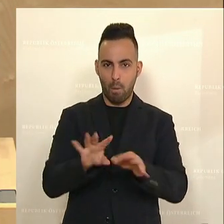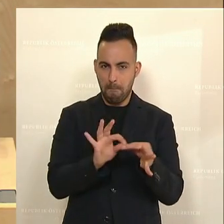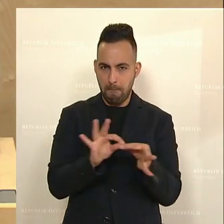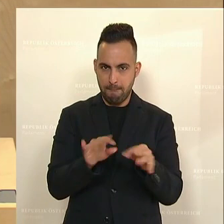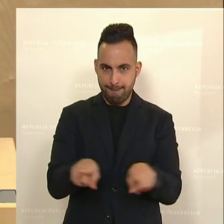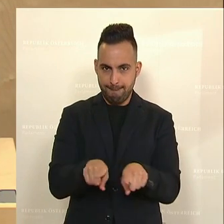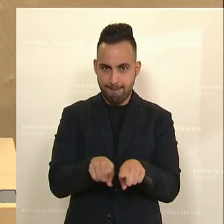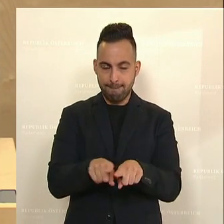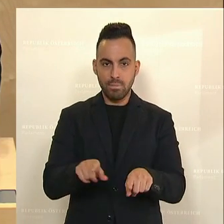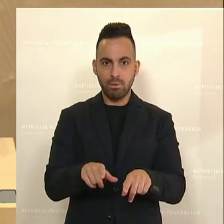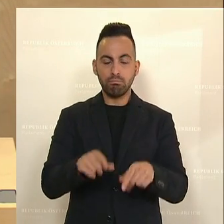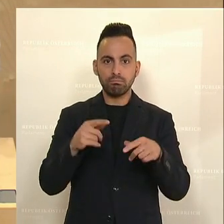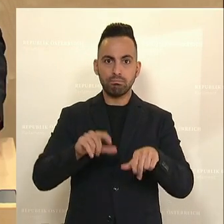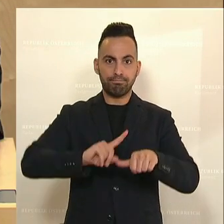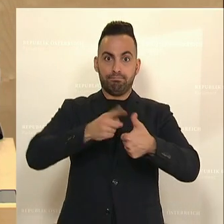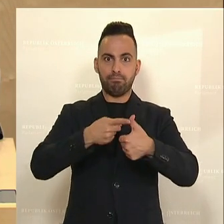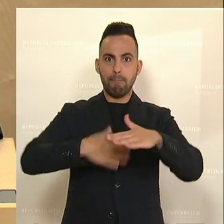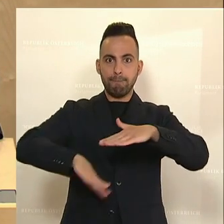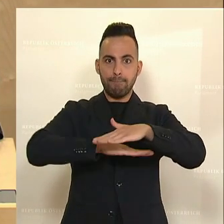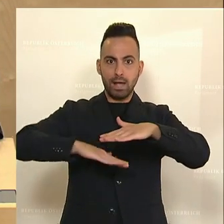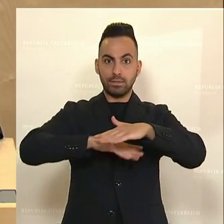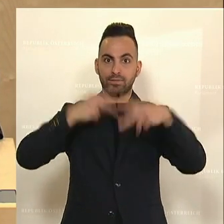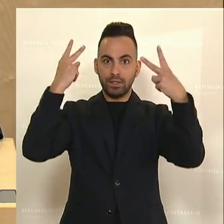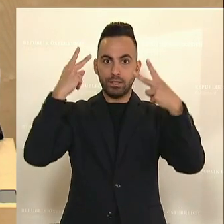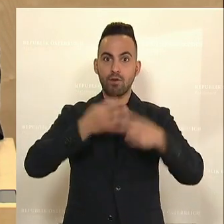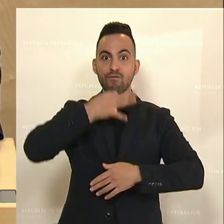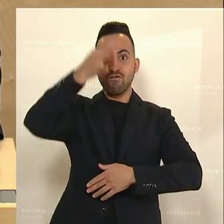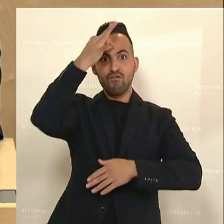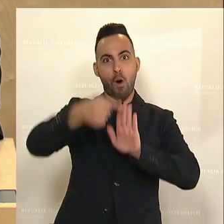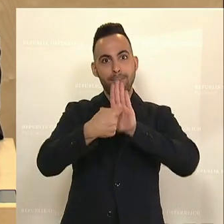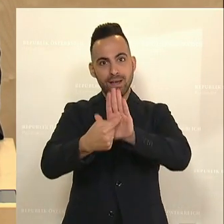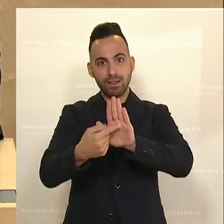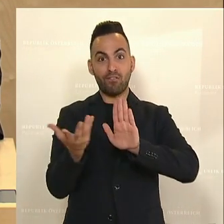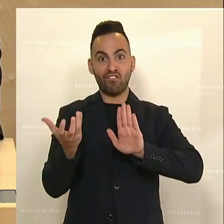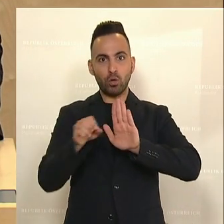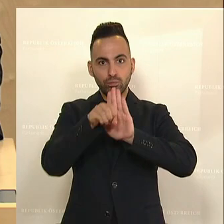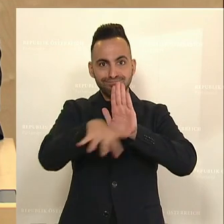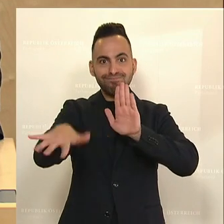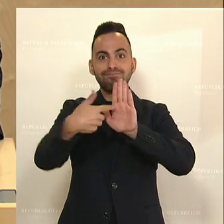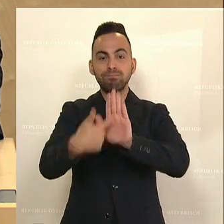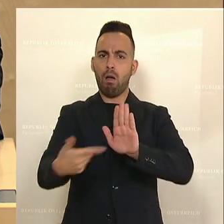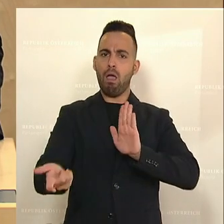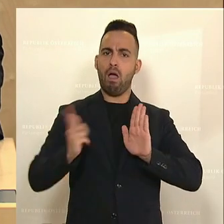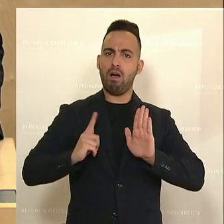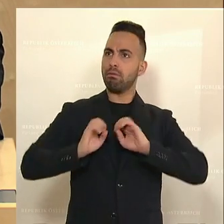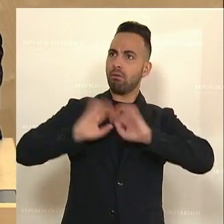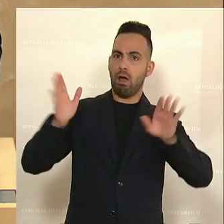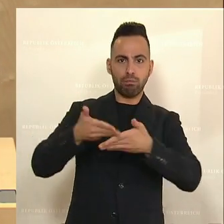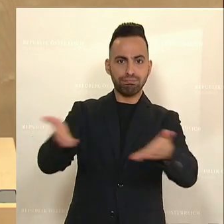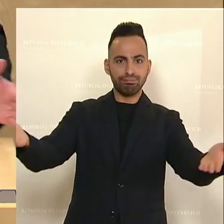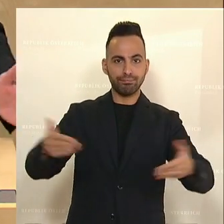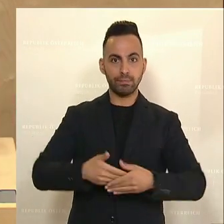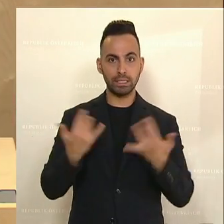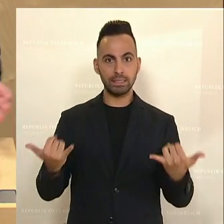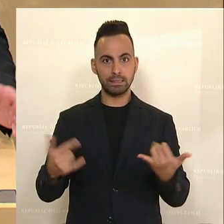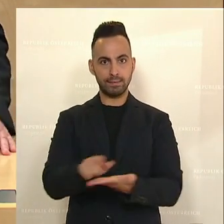Das ist die Grundlage, das ist die Vorbildwirkung der Politik, die gefordert wird und erwartet wird. Und gerade